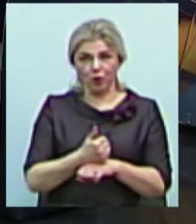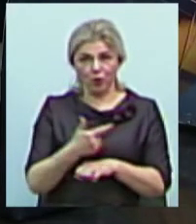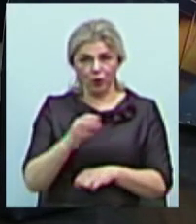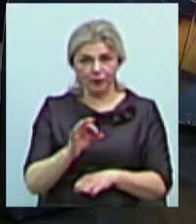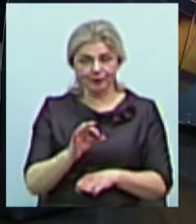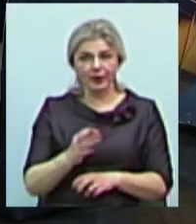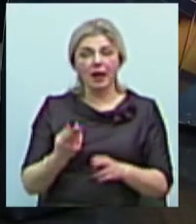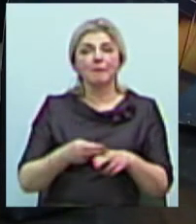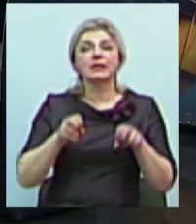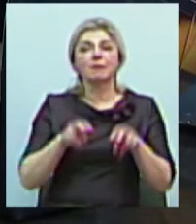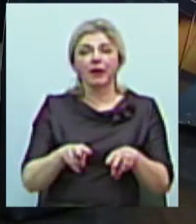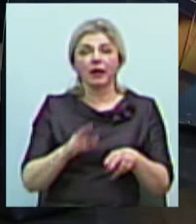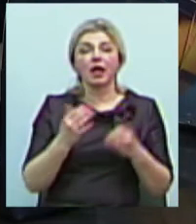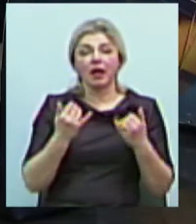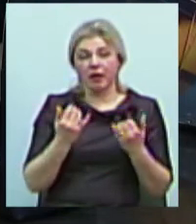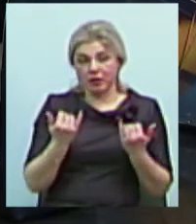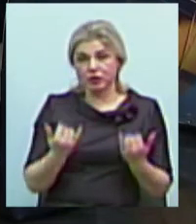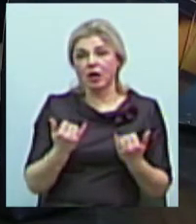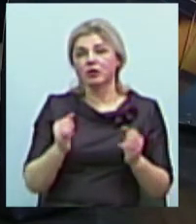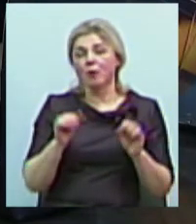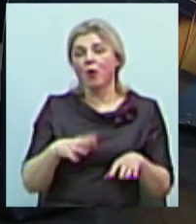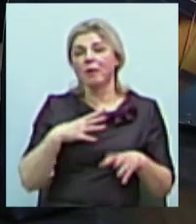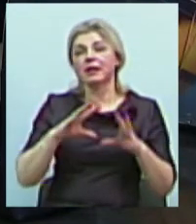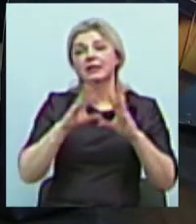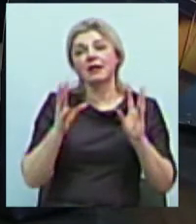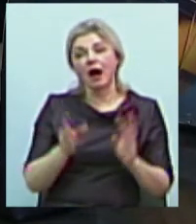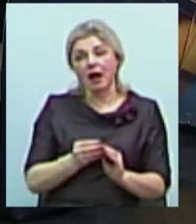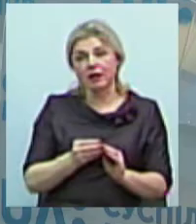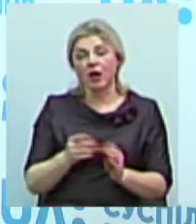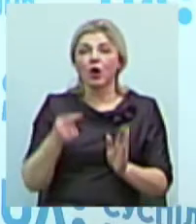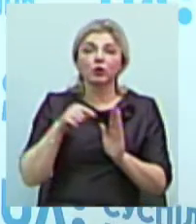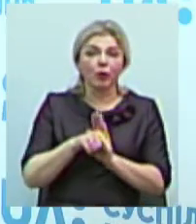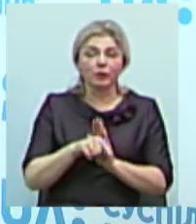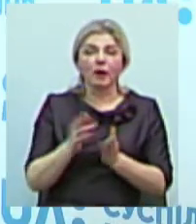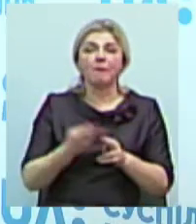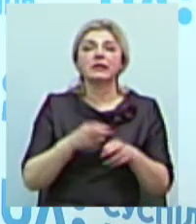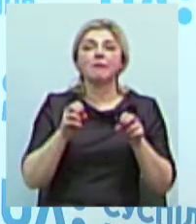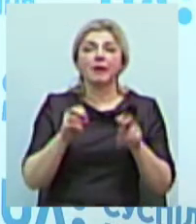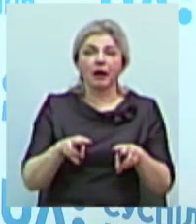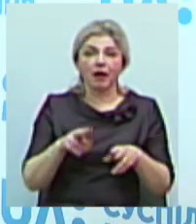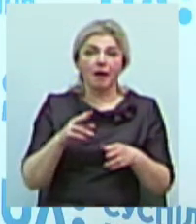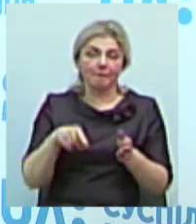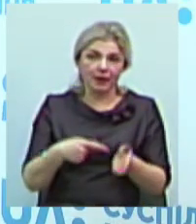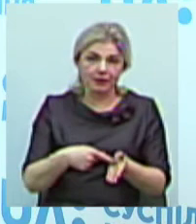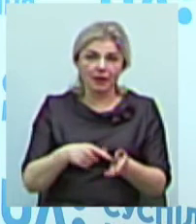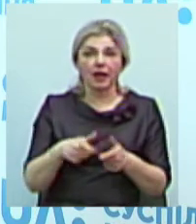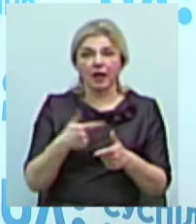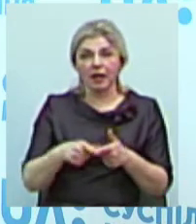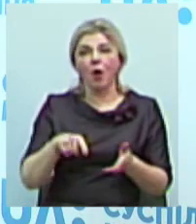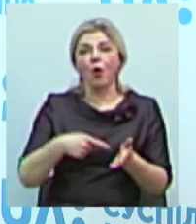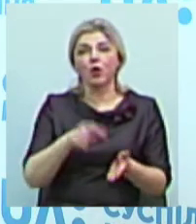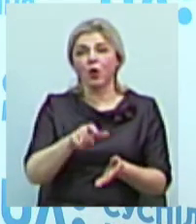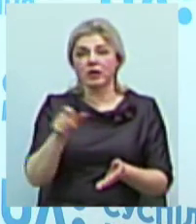Безпека в даному разі може бути і загальна, тобто безпека міста, безпека його городян із